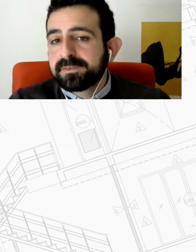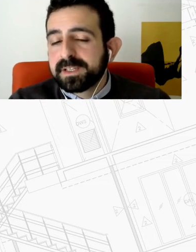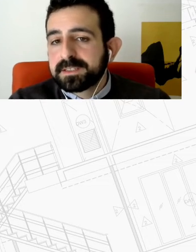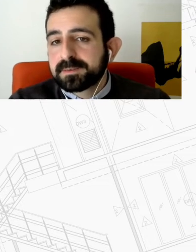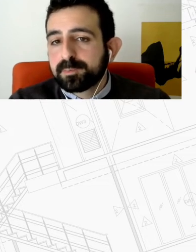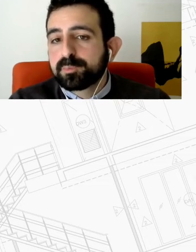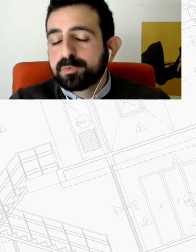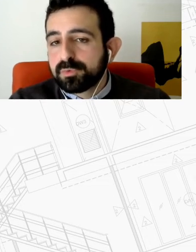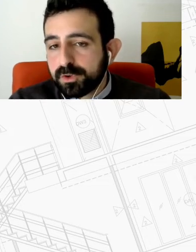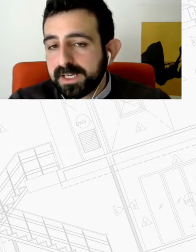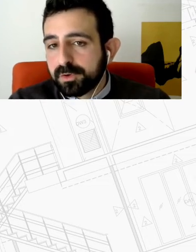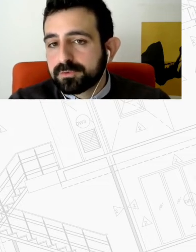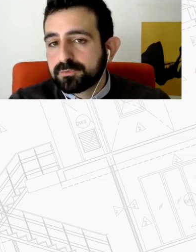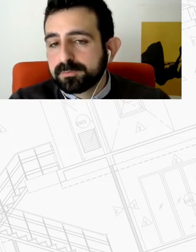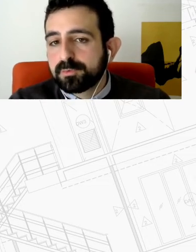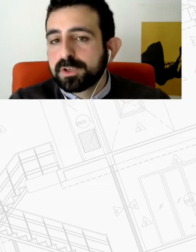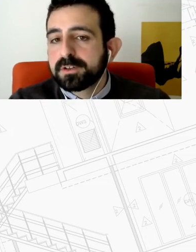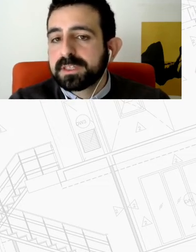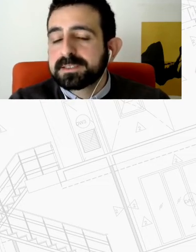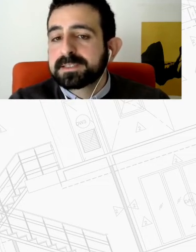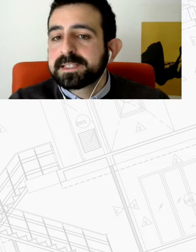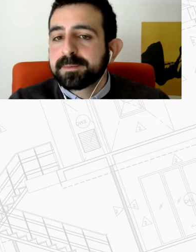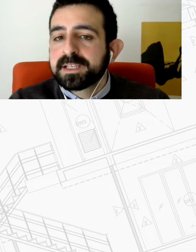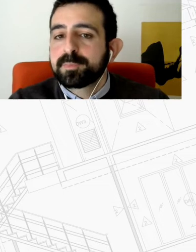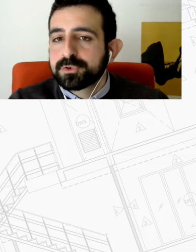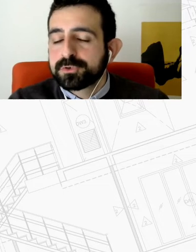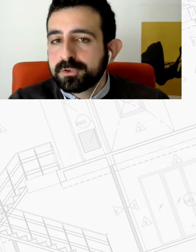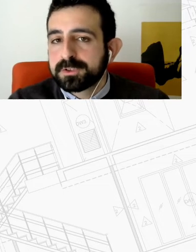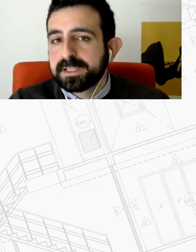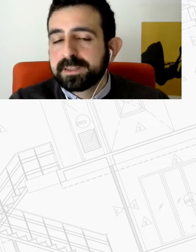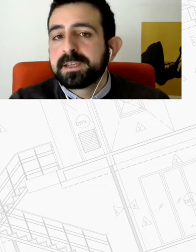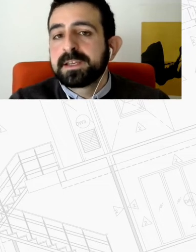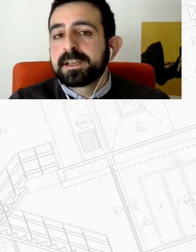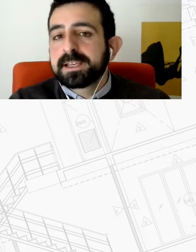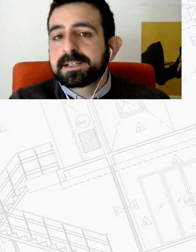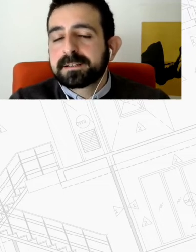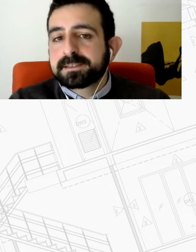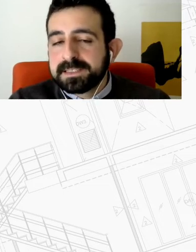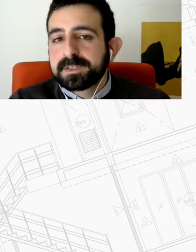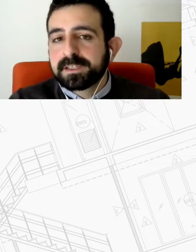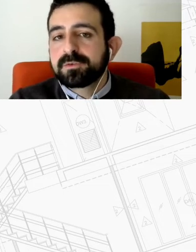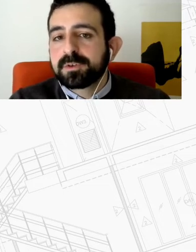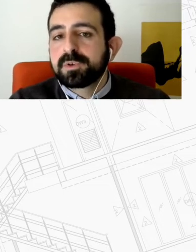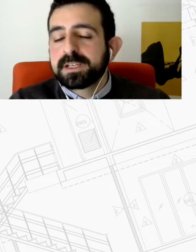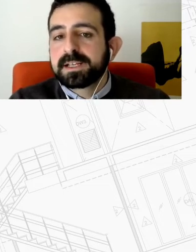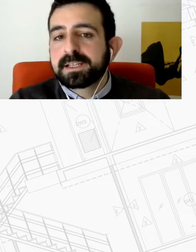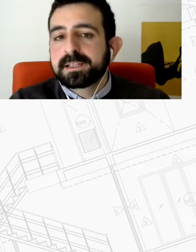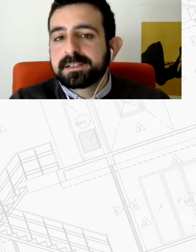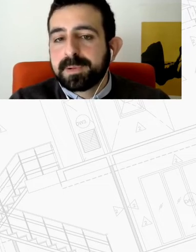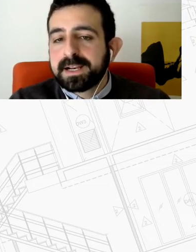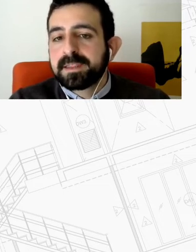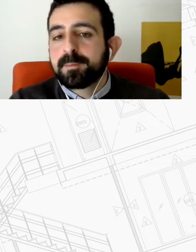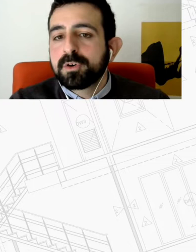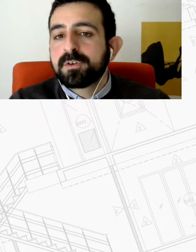οι κατασκευές και ο έλεγχος τους που μπορεί να οδηγήσει σε συγκεκριμένες ποσοστώσεις δηλαδή ένα κτίσμα καινούριο μπορεί να